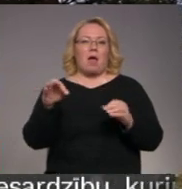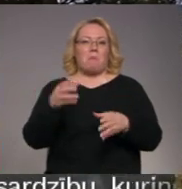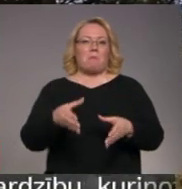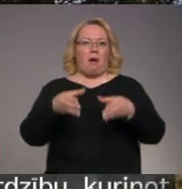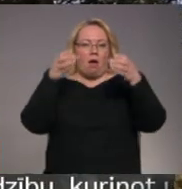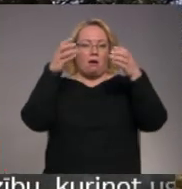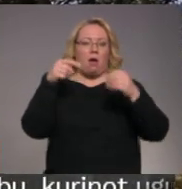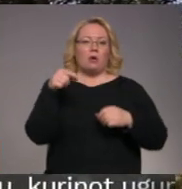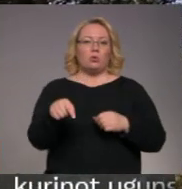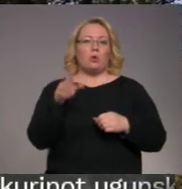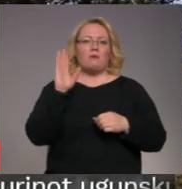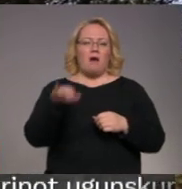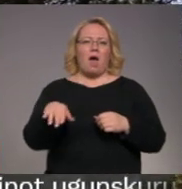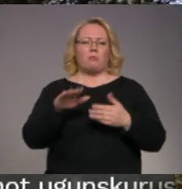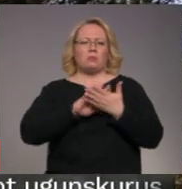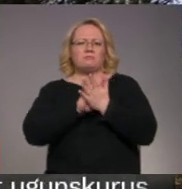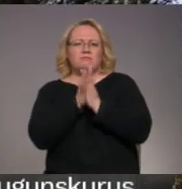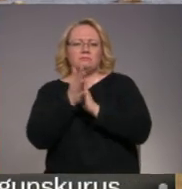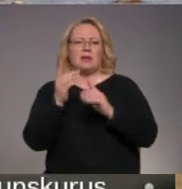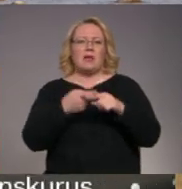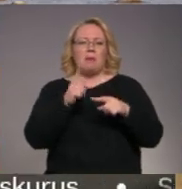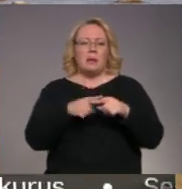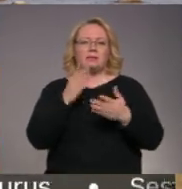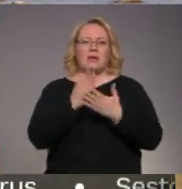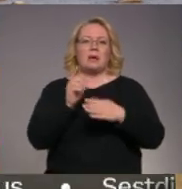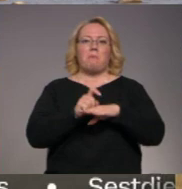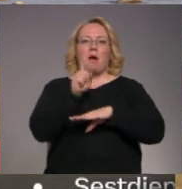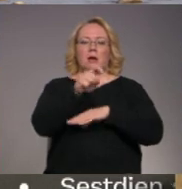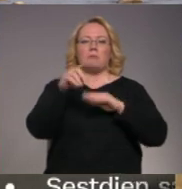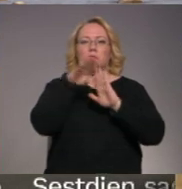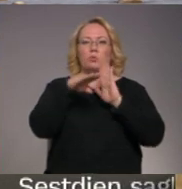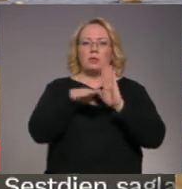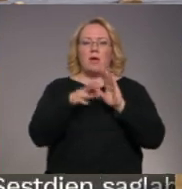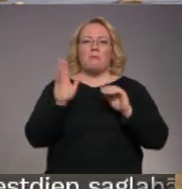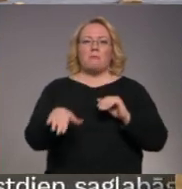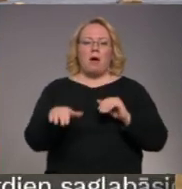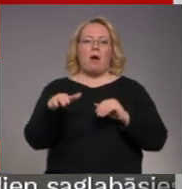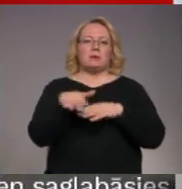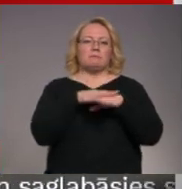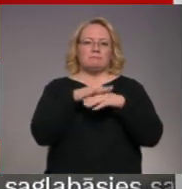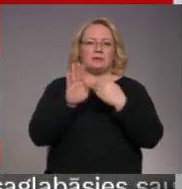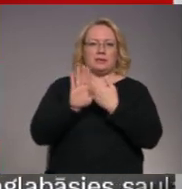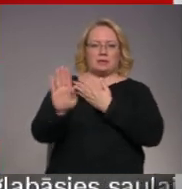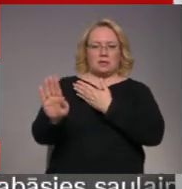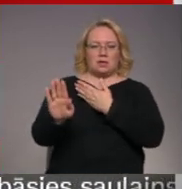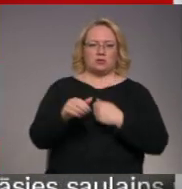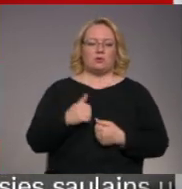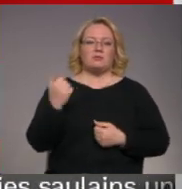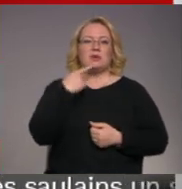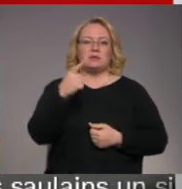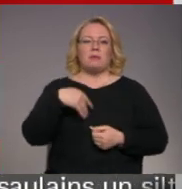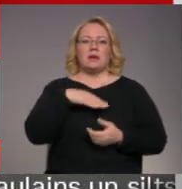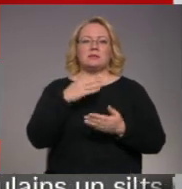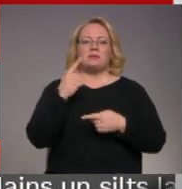Tur nesot iespēju iztikt bez drūzmēšanās, tādējādi tiek pārkāpts noteikums par sociālo distancēšanos. Mēs vienmēr esam